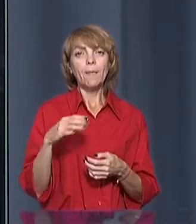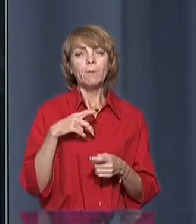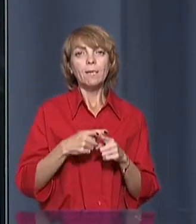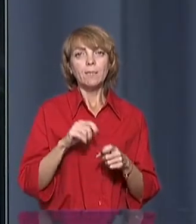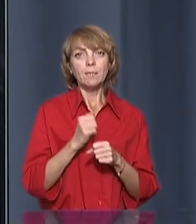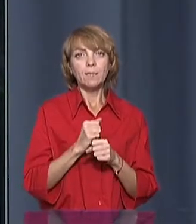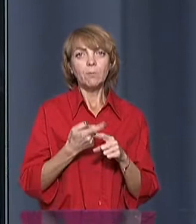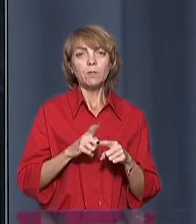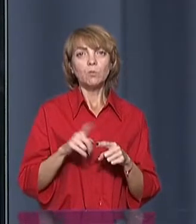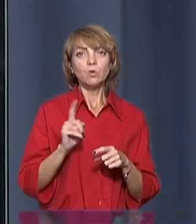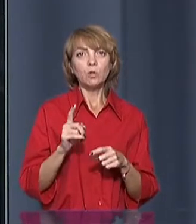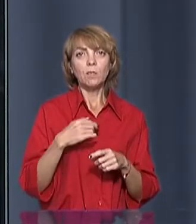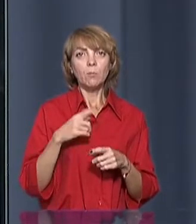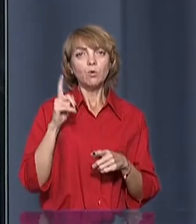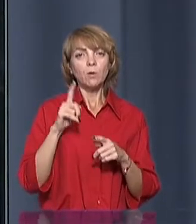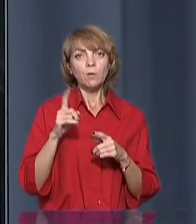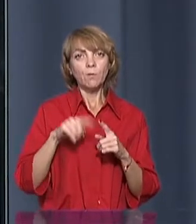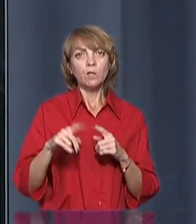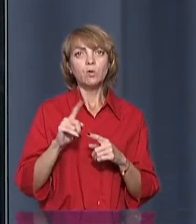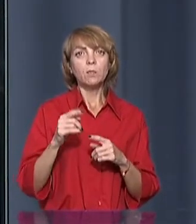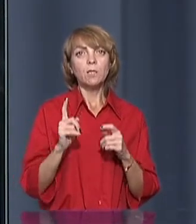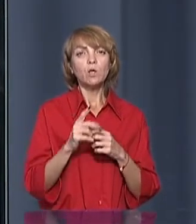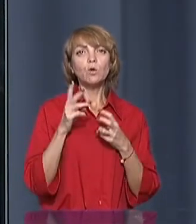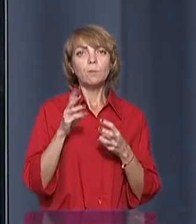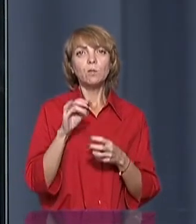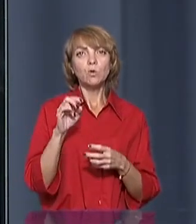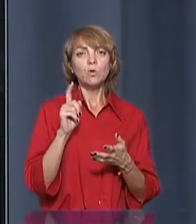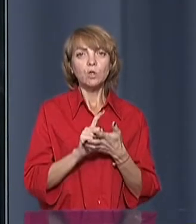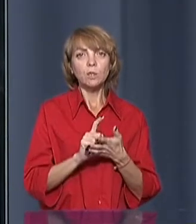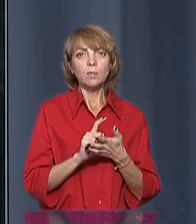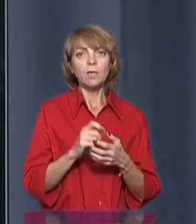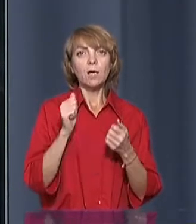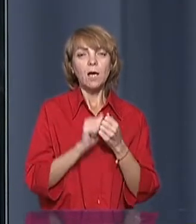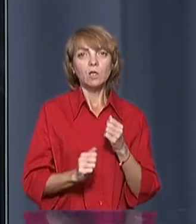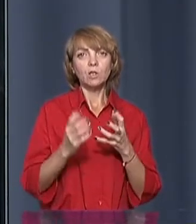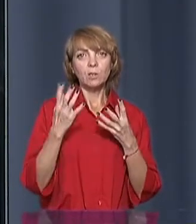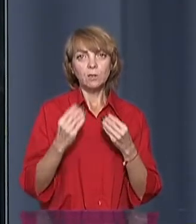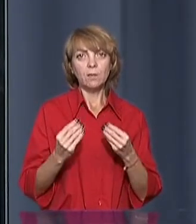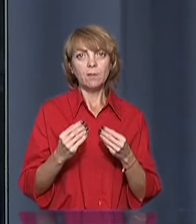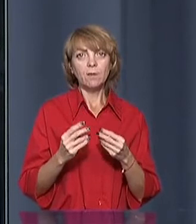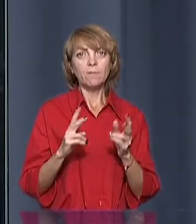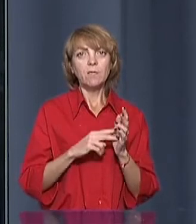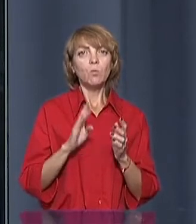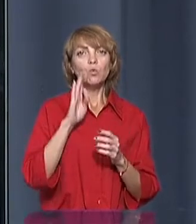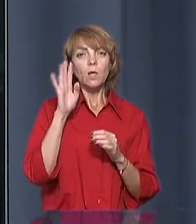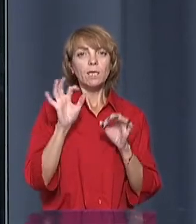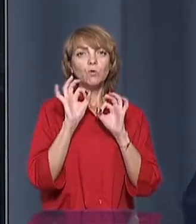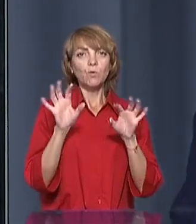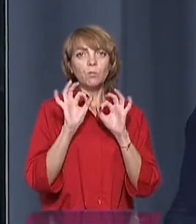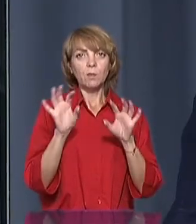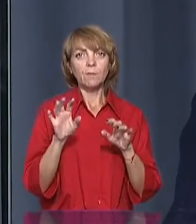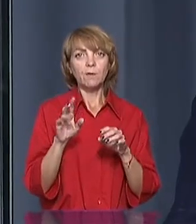це робимо, тому що нам довелись, що ми с начала тапитного сезону должны кожен день в 7 утра інформувати